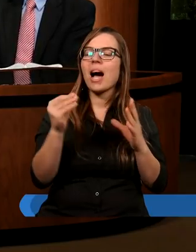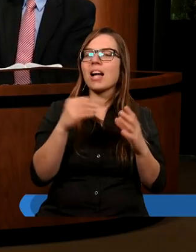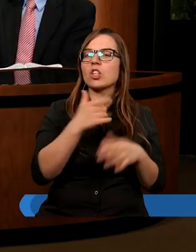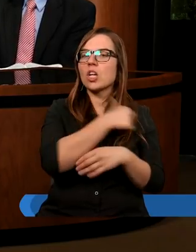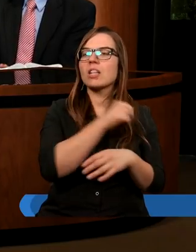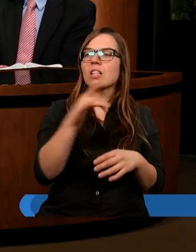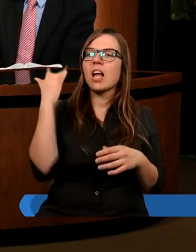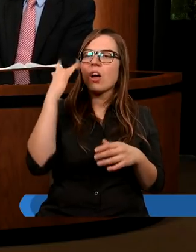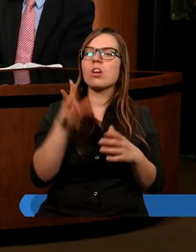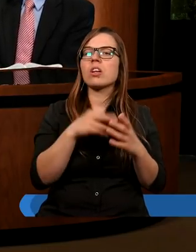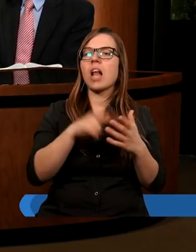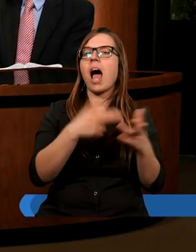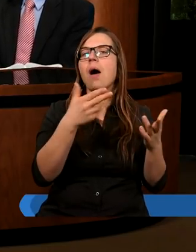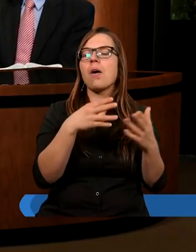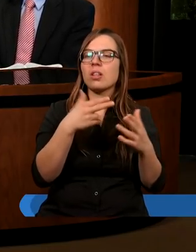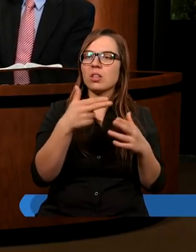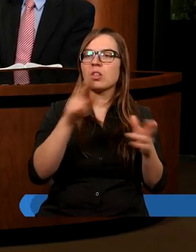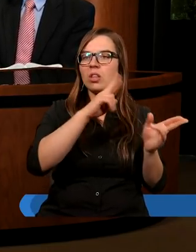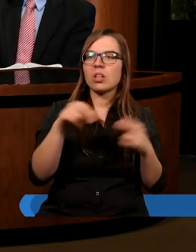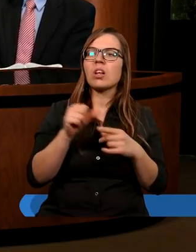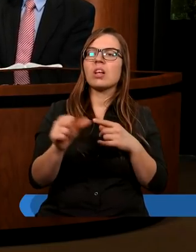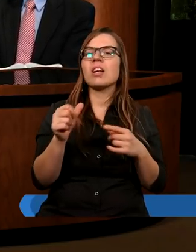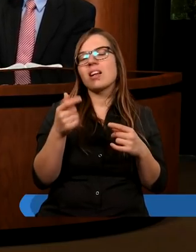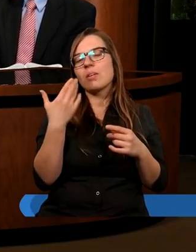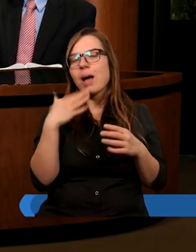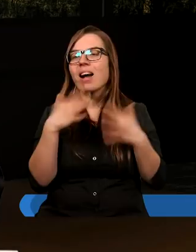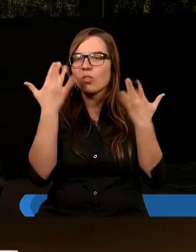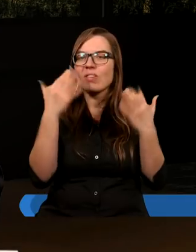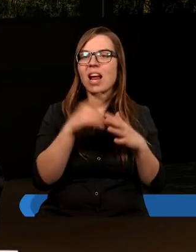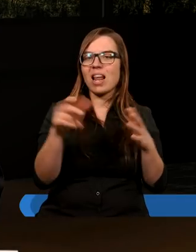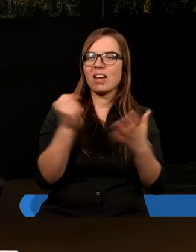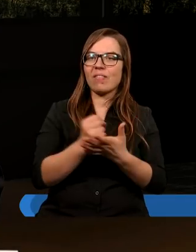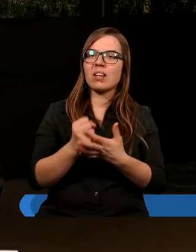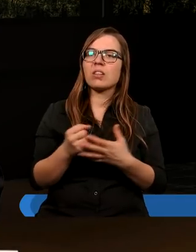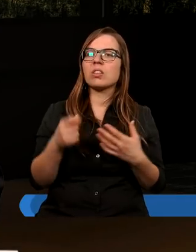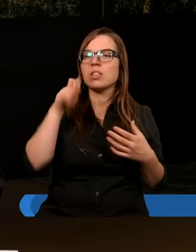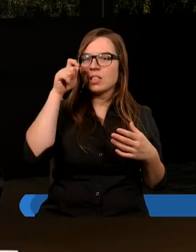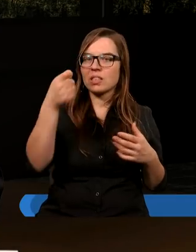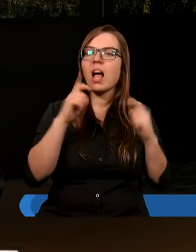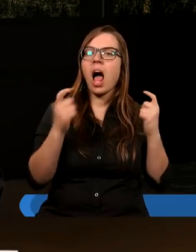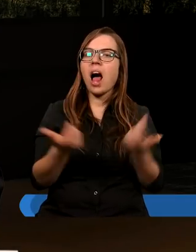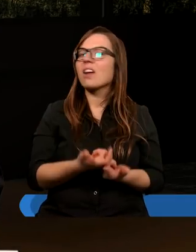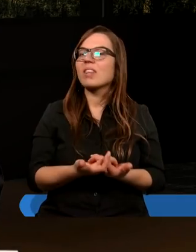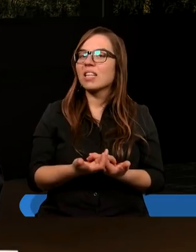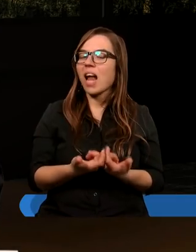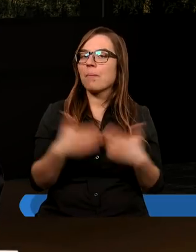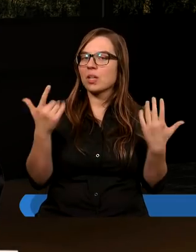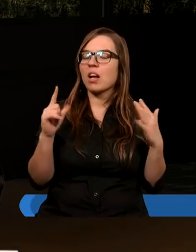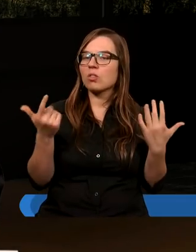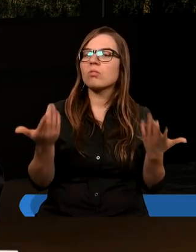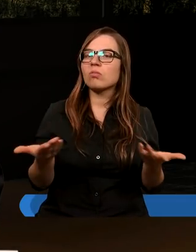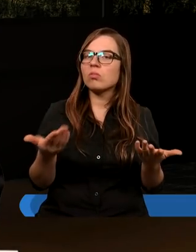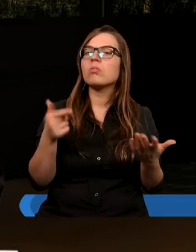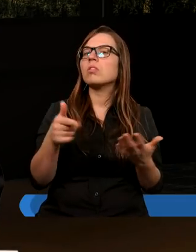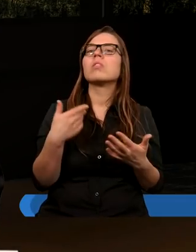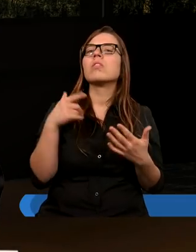że tych teorii na temat powrotu Pana Jezusa jest również bardzo wiele. Nazywamy się adwentystami, czyli